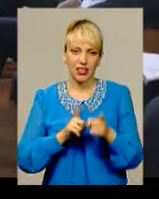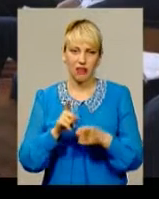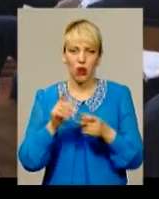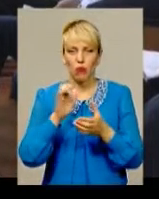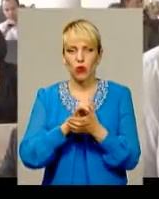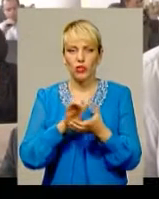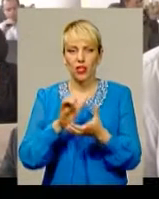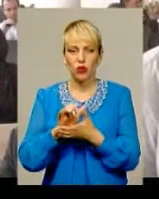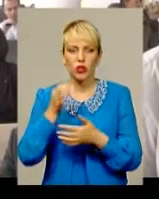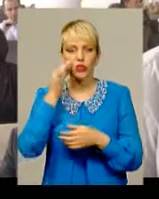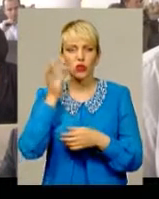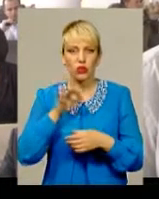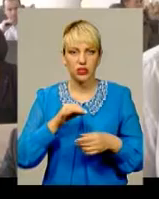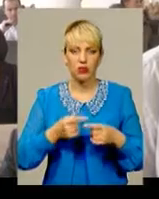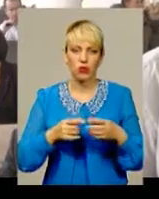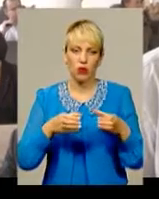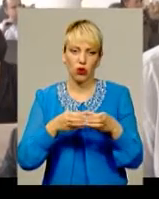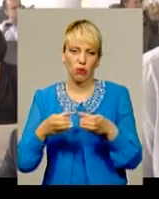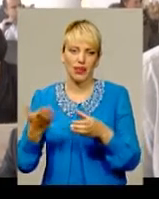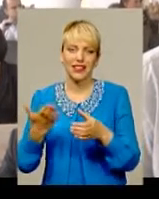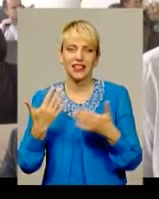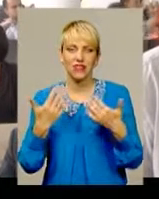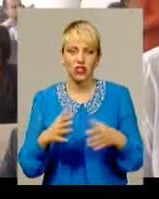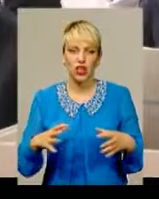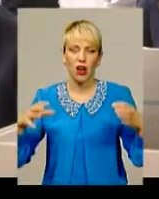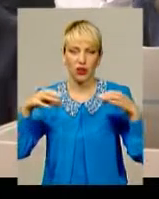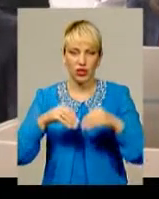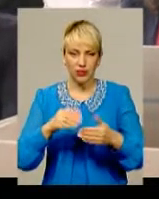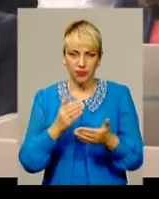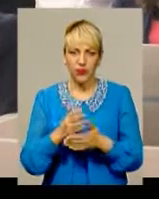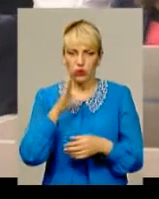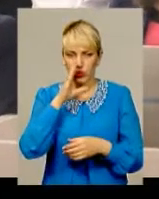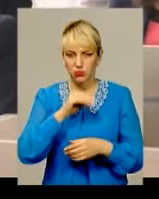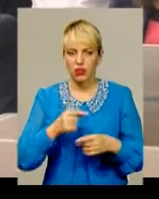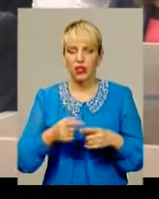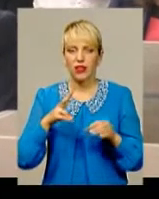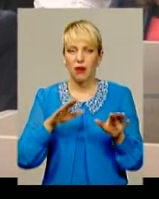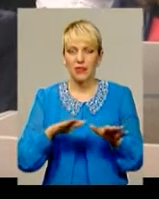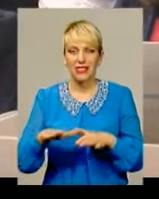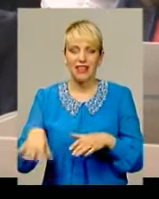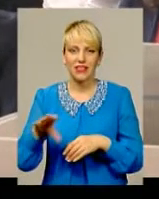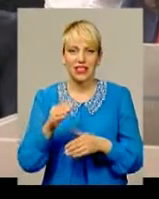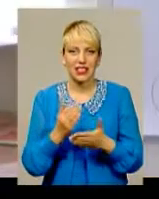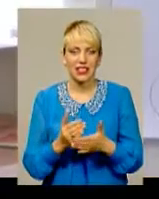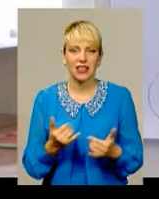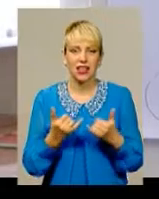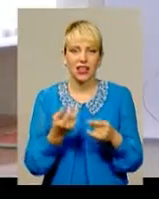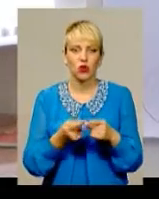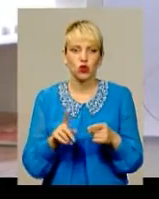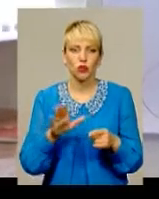досвідом громад, які процес об'єднання успішно пройшли. На місцях є все для того, аби тримати владу і всьому давати раду.